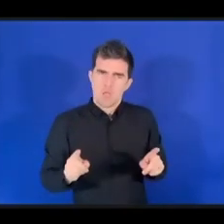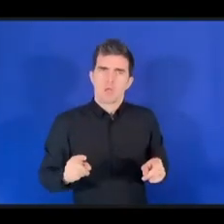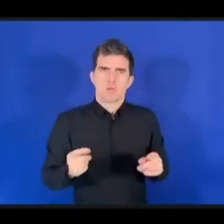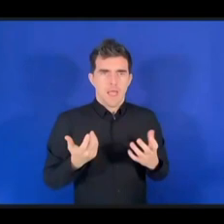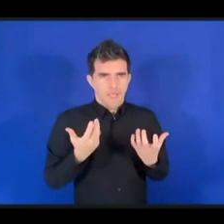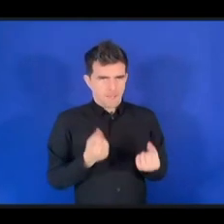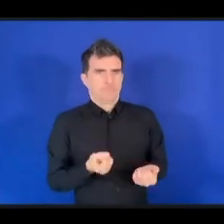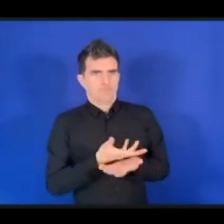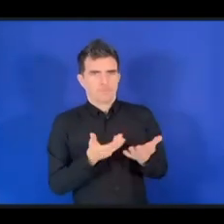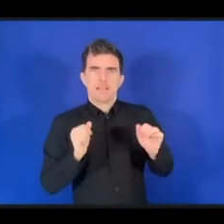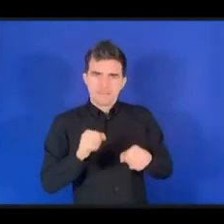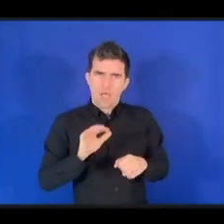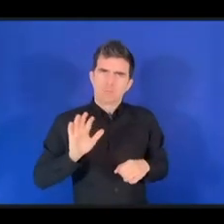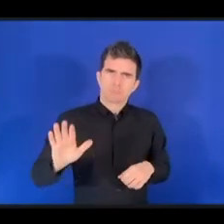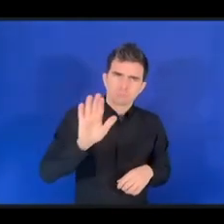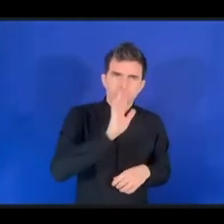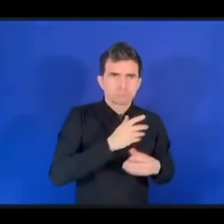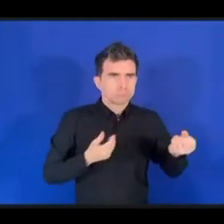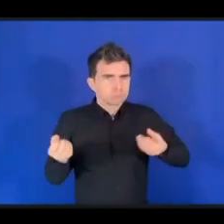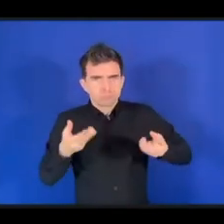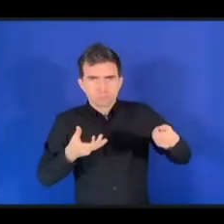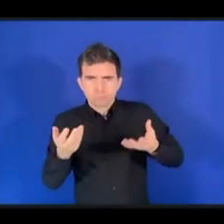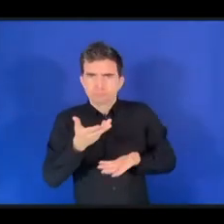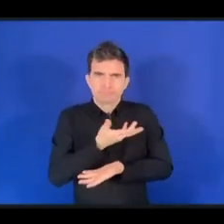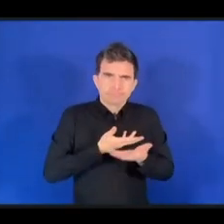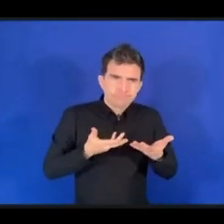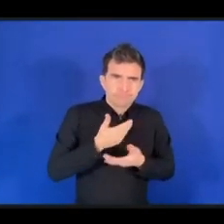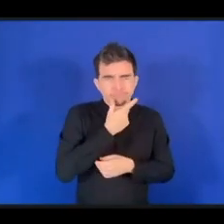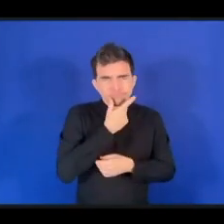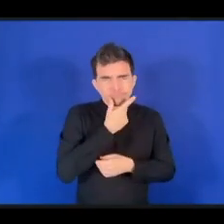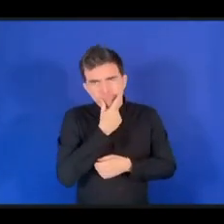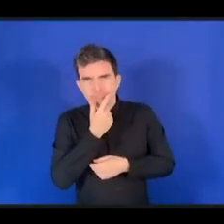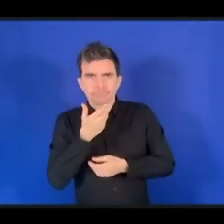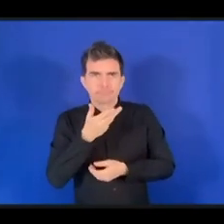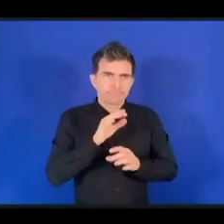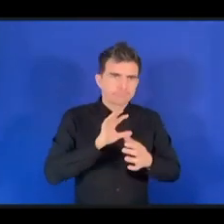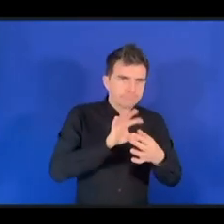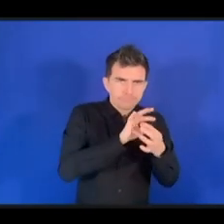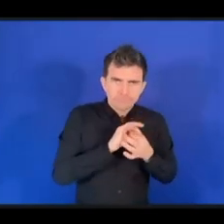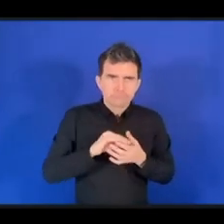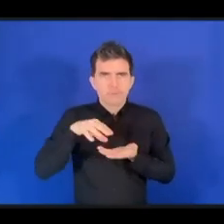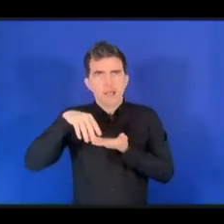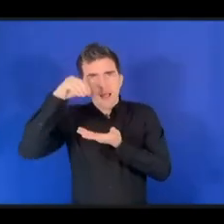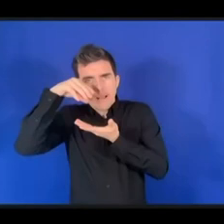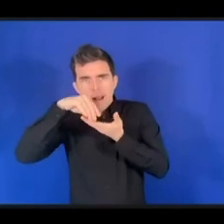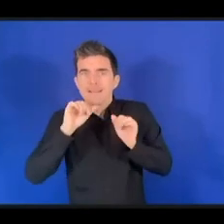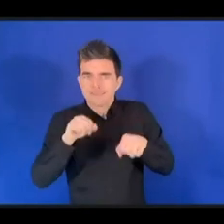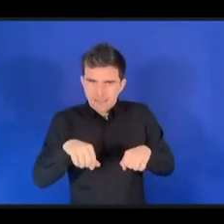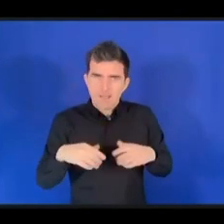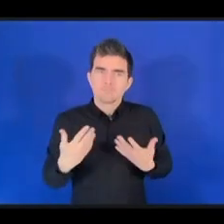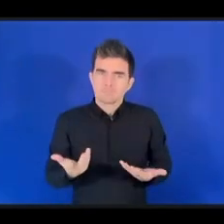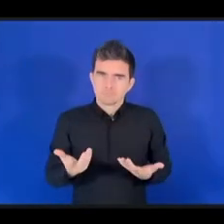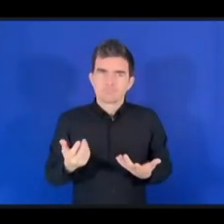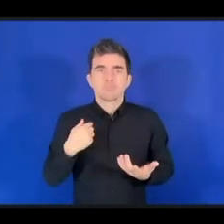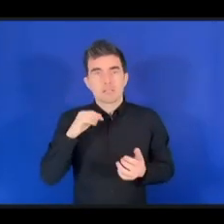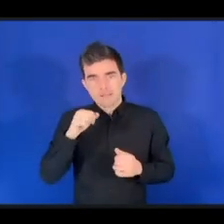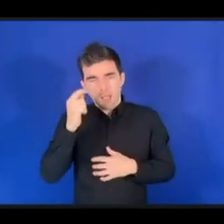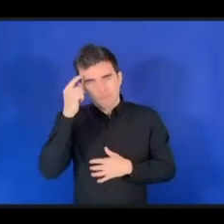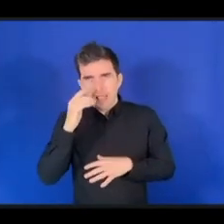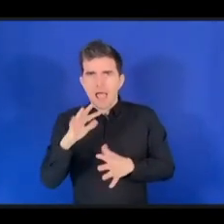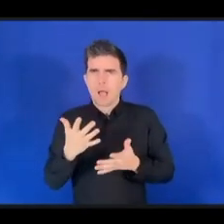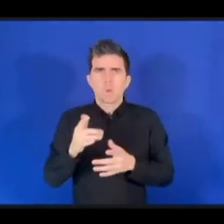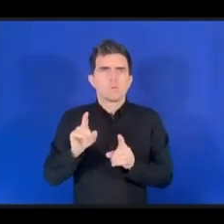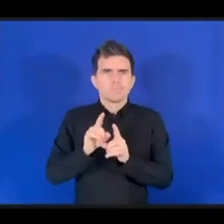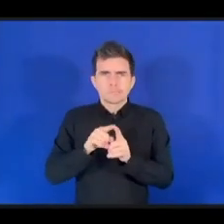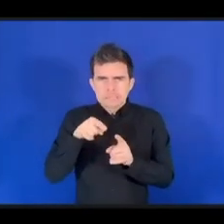нам обмениваться мнениями и учиться на опыте друг друга. Коллективным образом мы можем сформулировать решение проблем кибербезопасности,